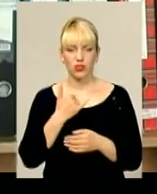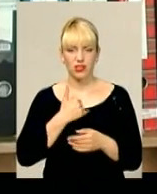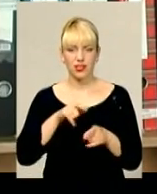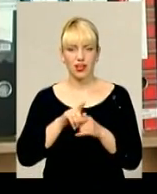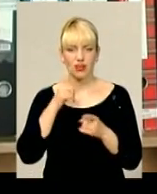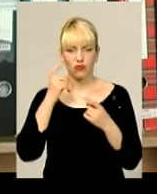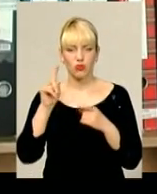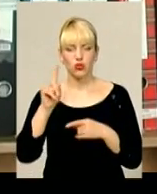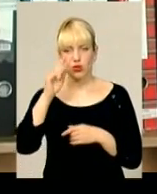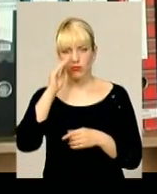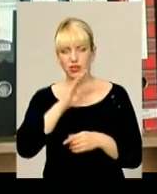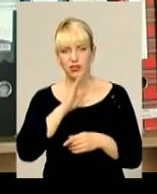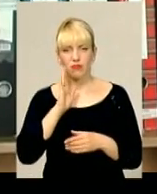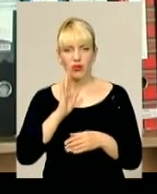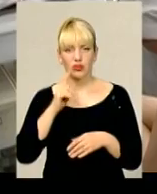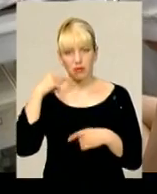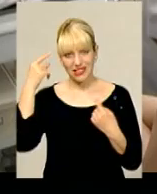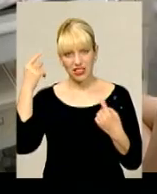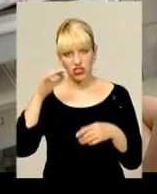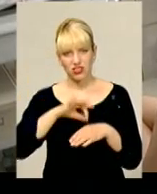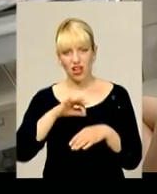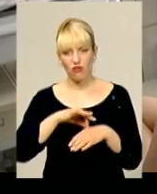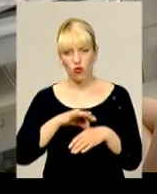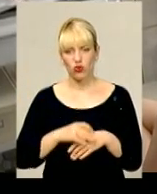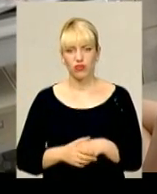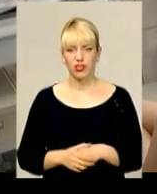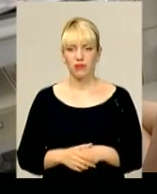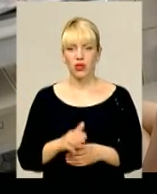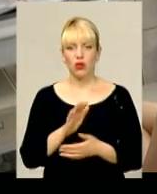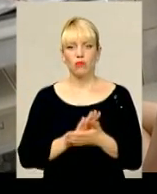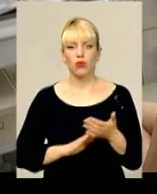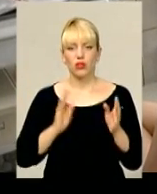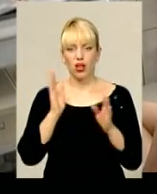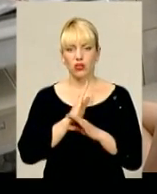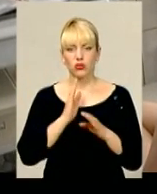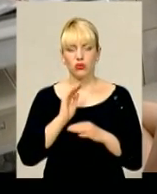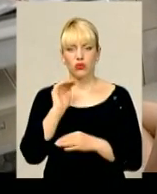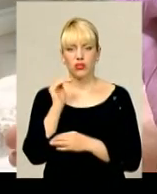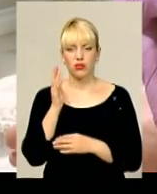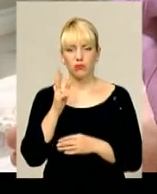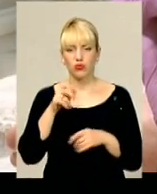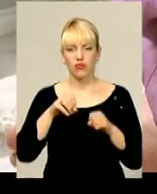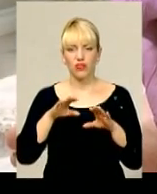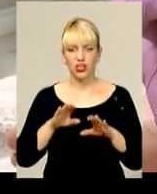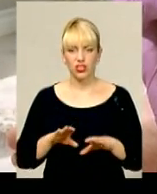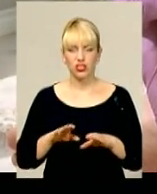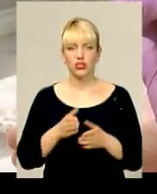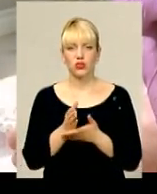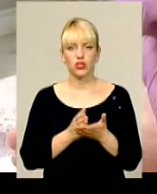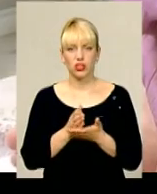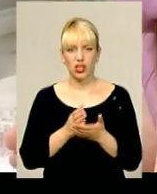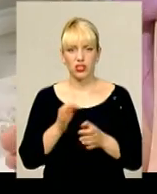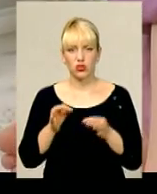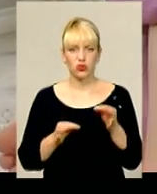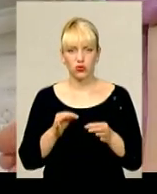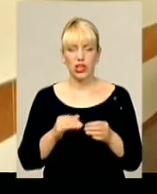батьки мають психічні захворювання. Подальшу долю малюка вирішуватимуть служителі Феміди. Хлопчика, ймовірно, із такої сім